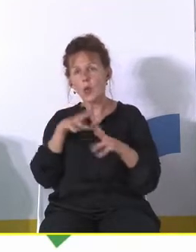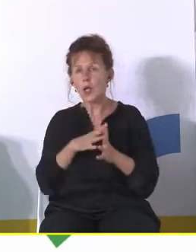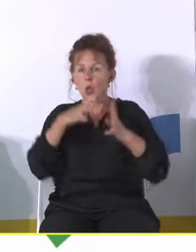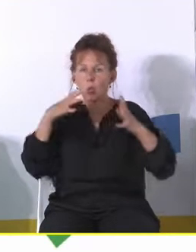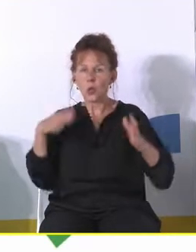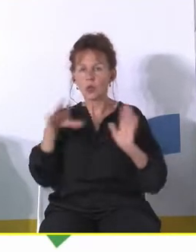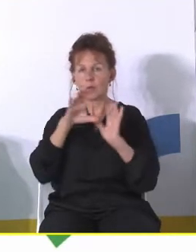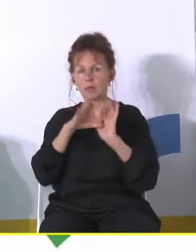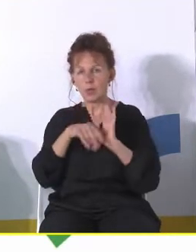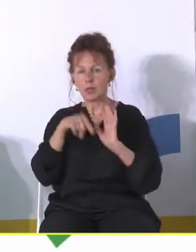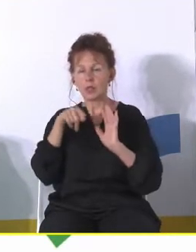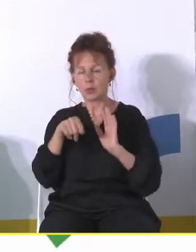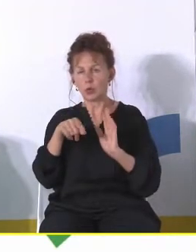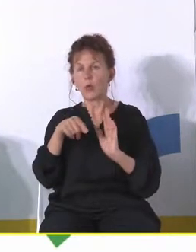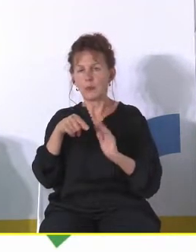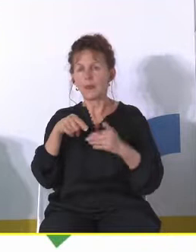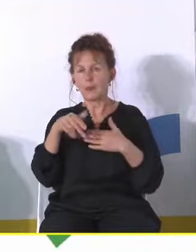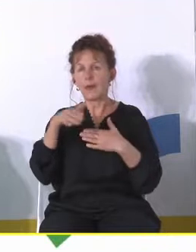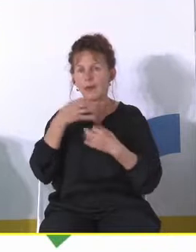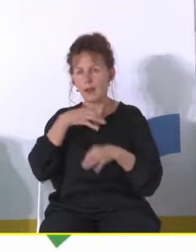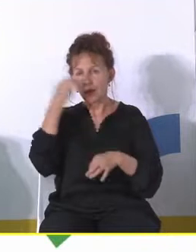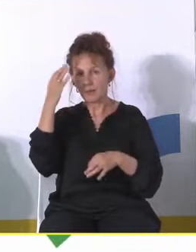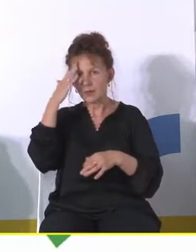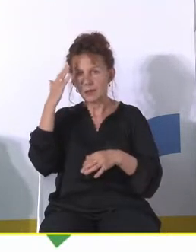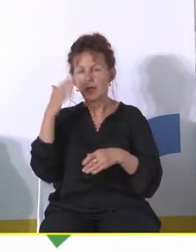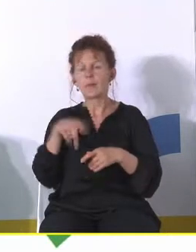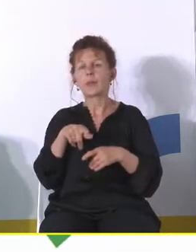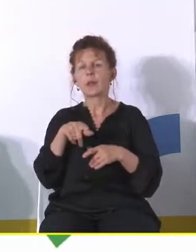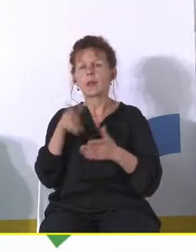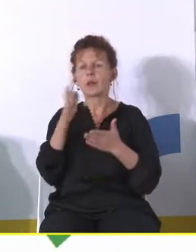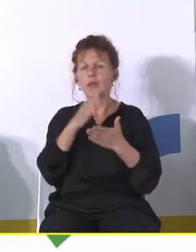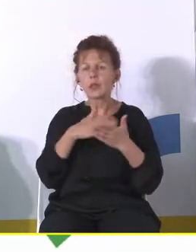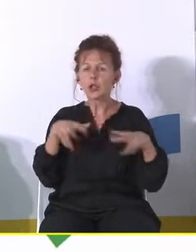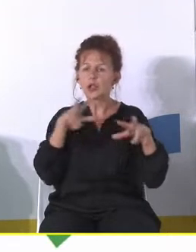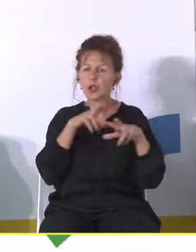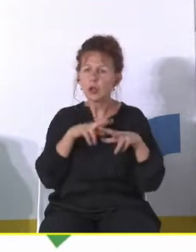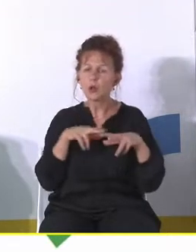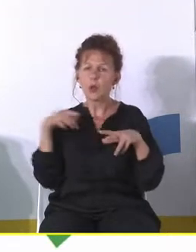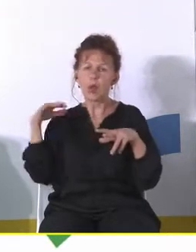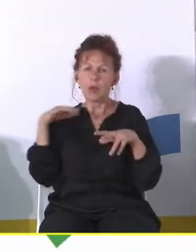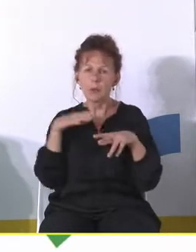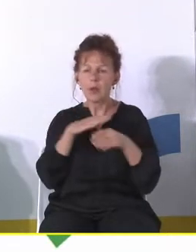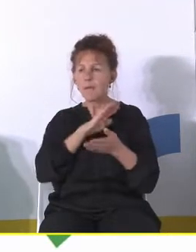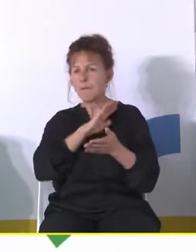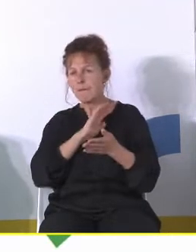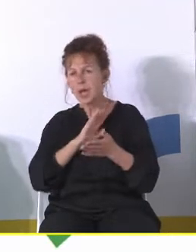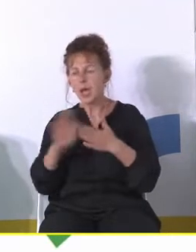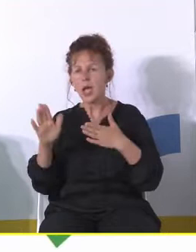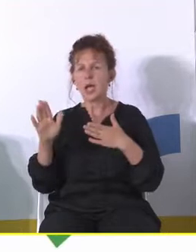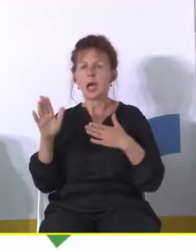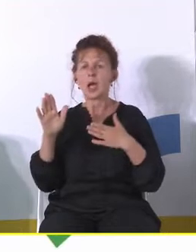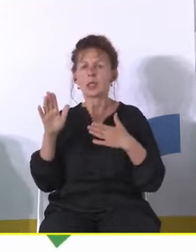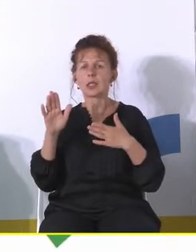mieście ponieważ jest to najbliższy mi kontekst która jest przynajmniej w części rodziną napływową czyli bez tego